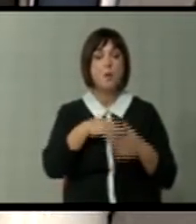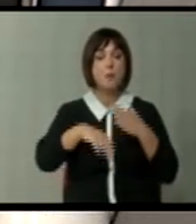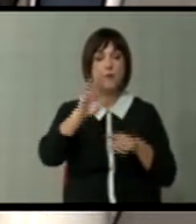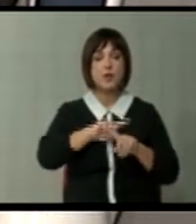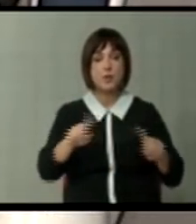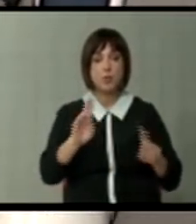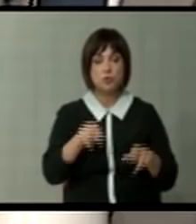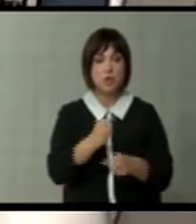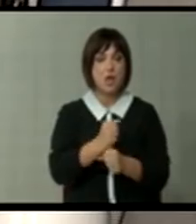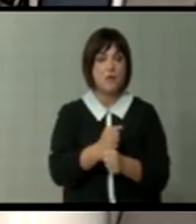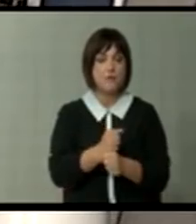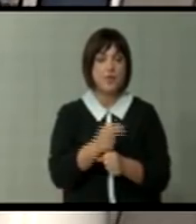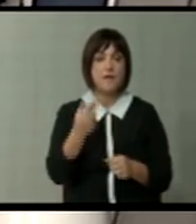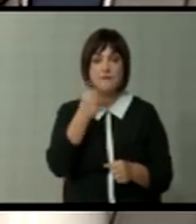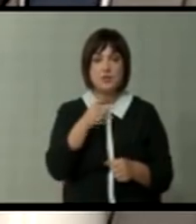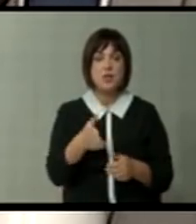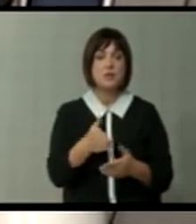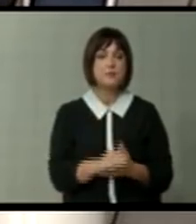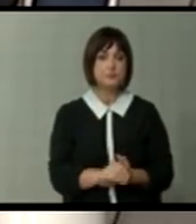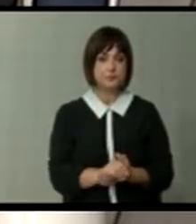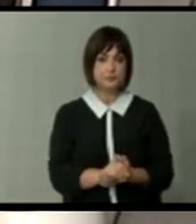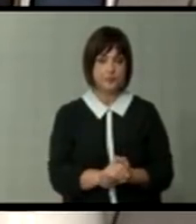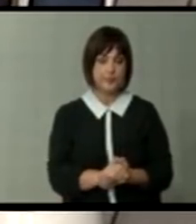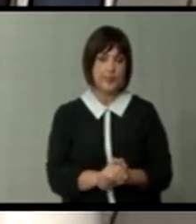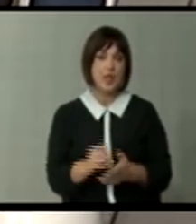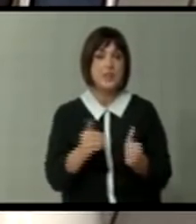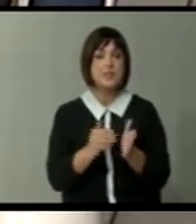поинако да постапуваат. Мидох на како постапувае, гореше, поднозе.